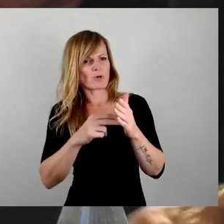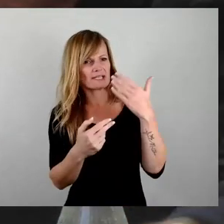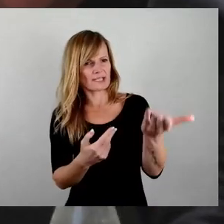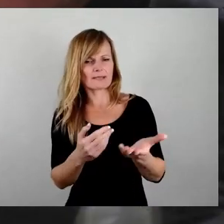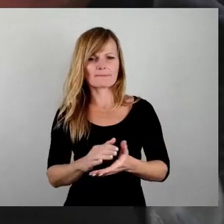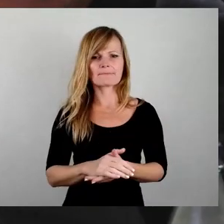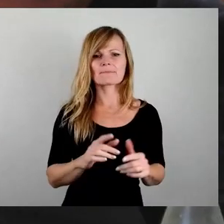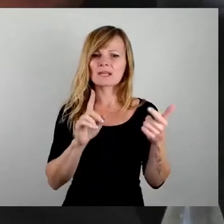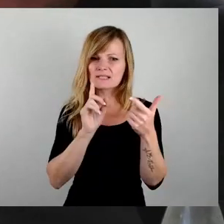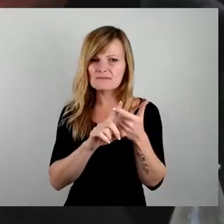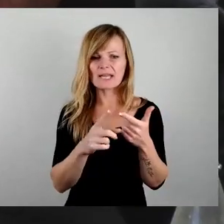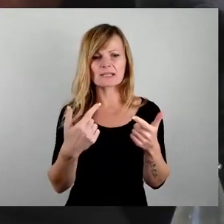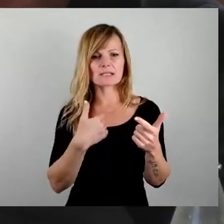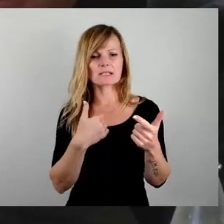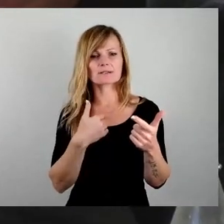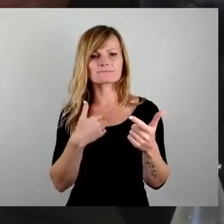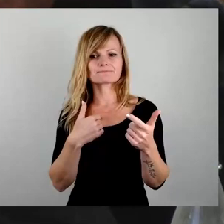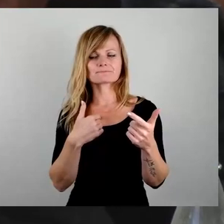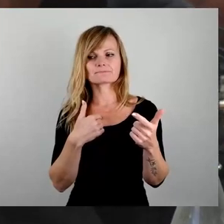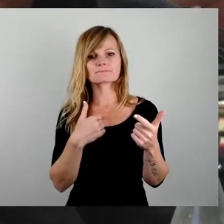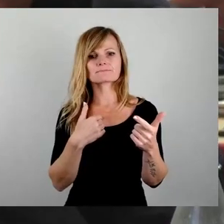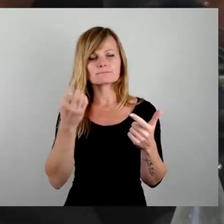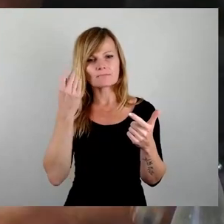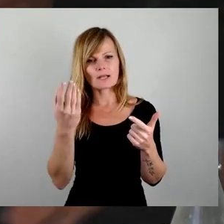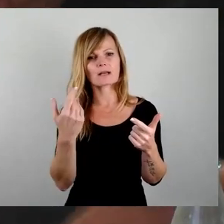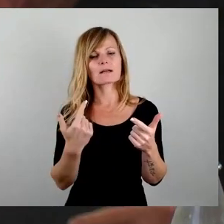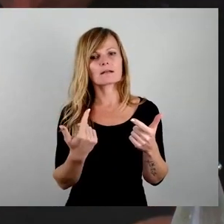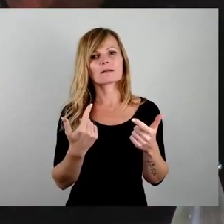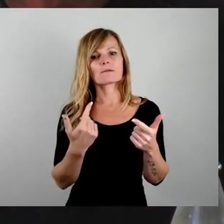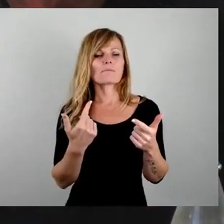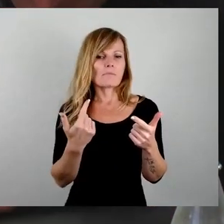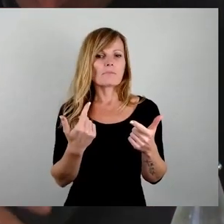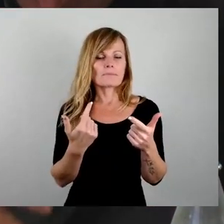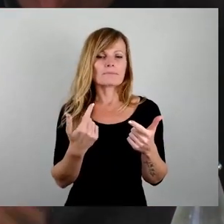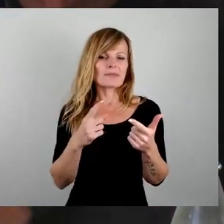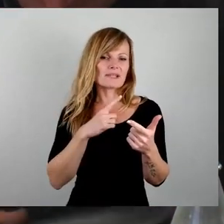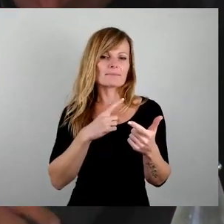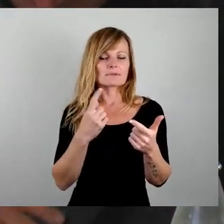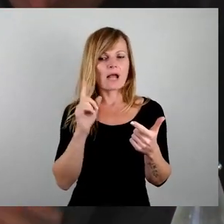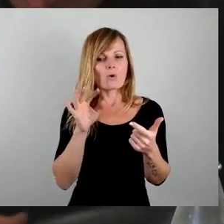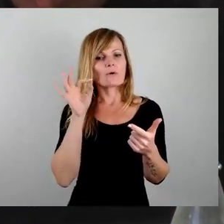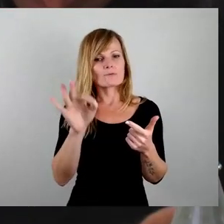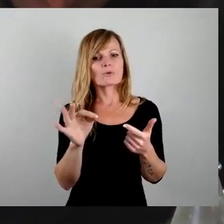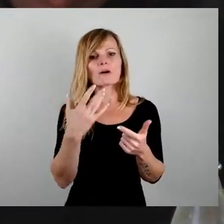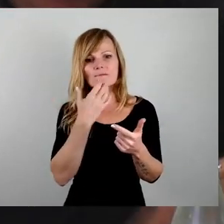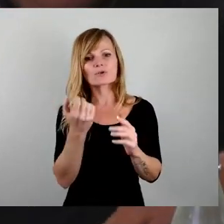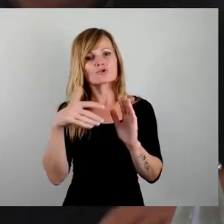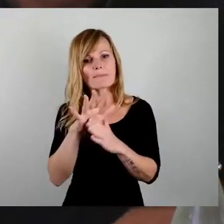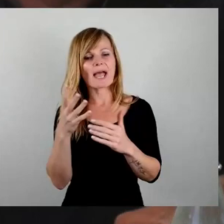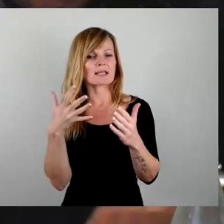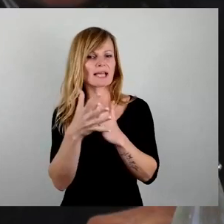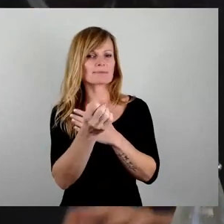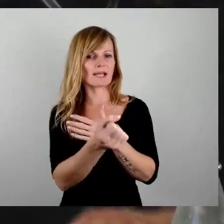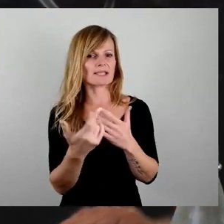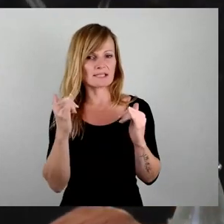Zweitens, bin natürlich auch auf die eine Sache, natürlich wünscht sich jeder mehr Transparenz. Aber ich